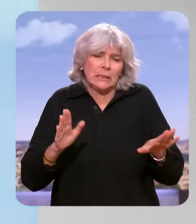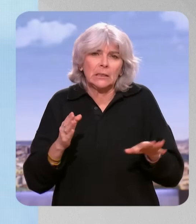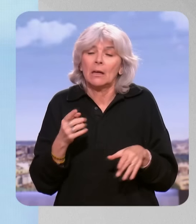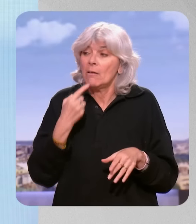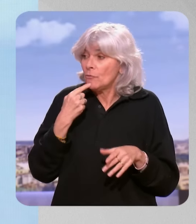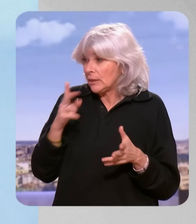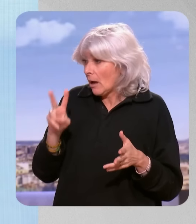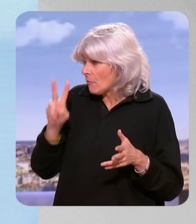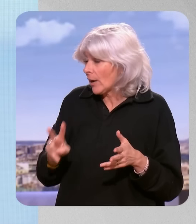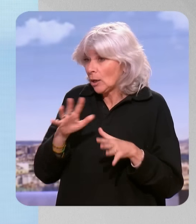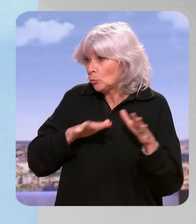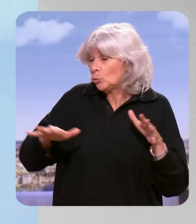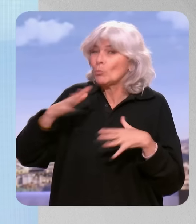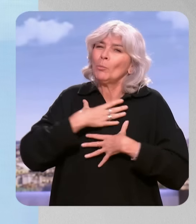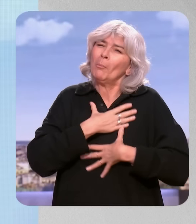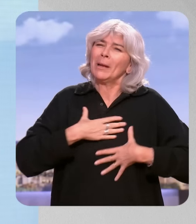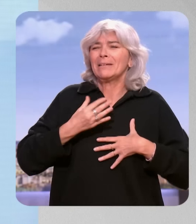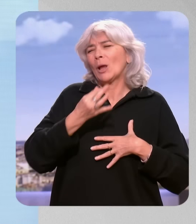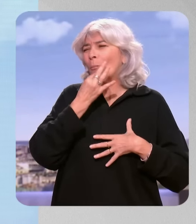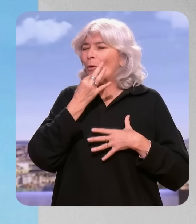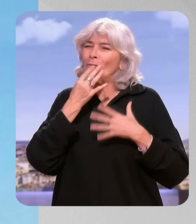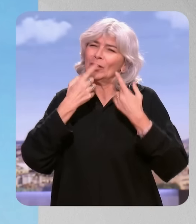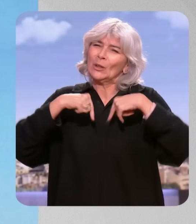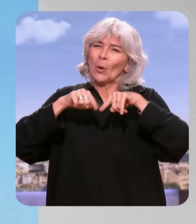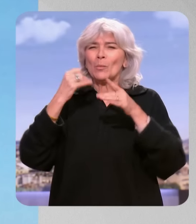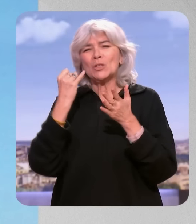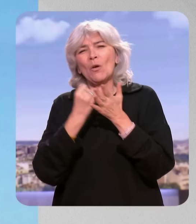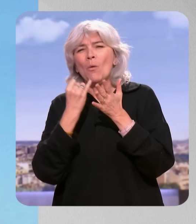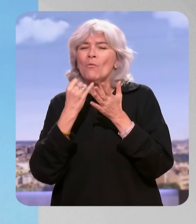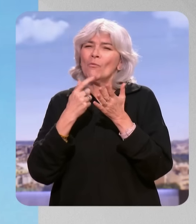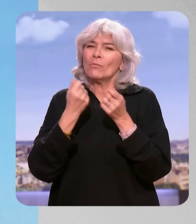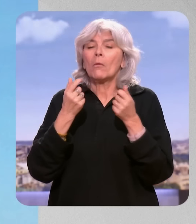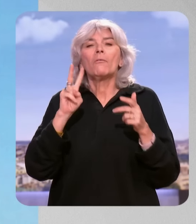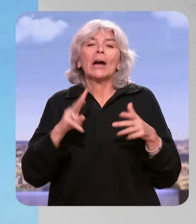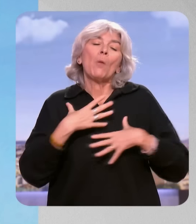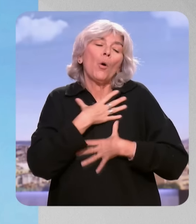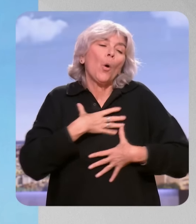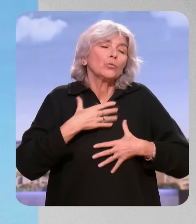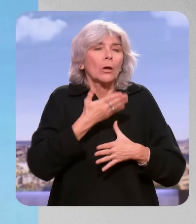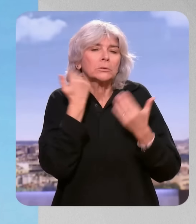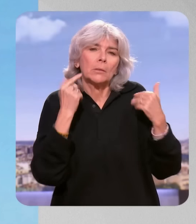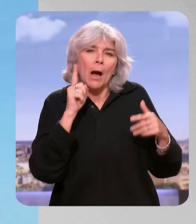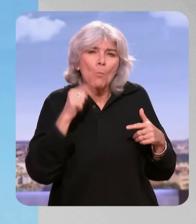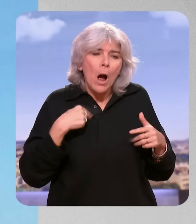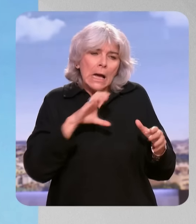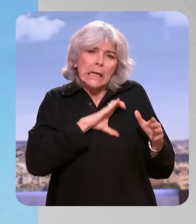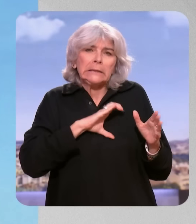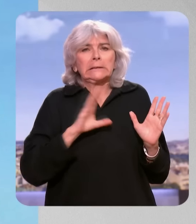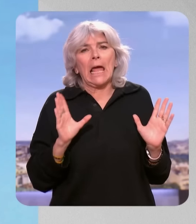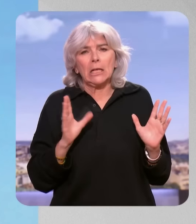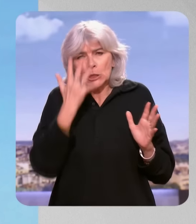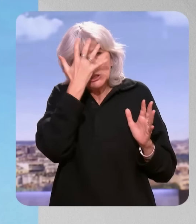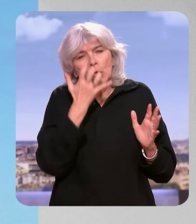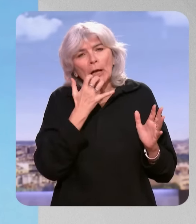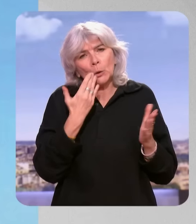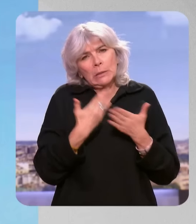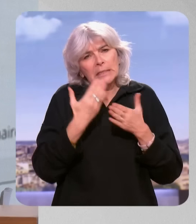Donc, en fait, tout le monde s'est fait plaisir un peu dans cette commission, selon vous ? Tout le a proposé de nouveaux impôts ? si tout le monde s fait plaisir. Moi, j'ai essayé d'être sérieux.